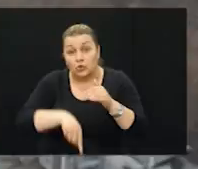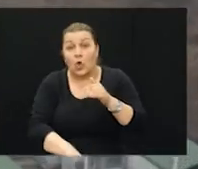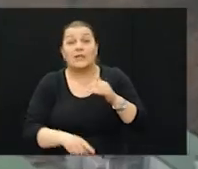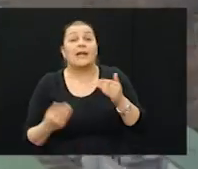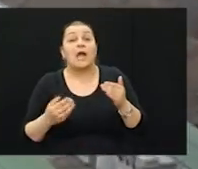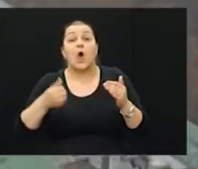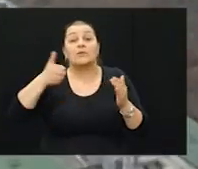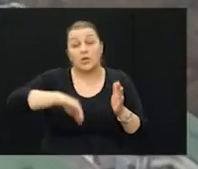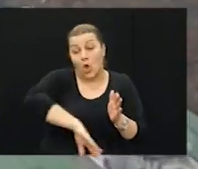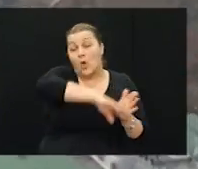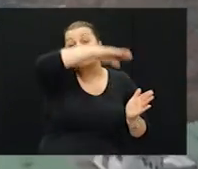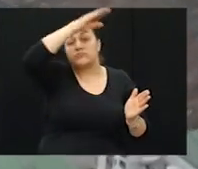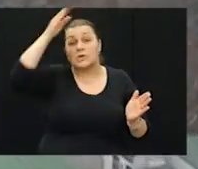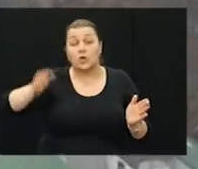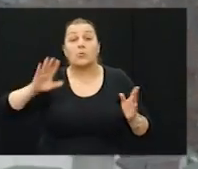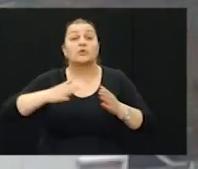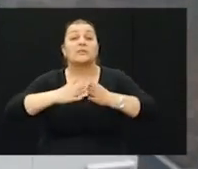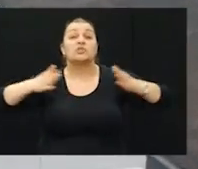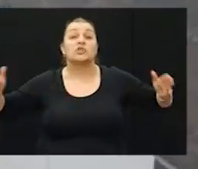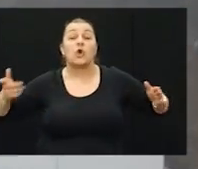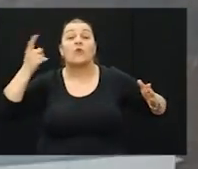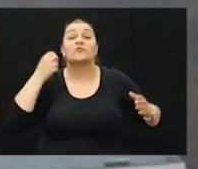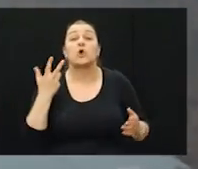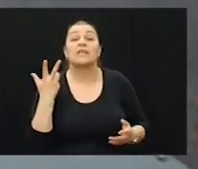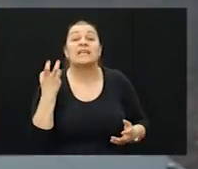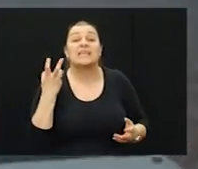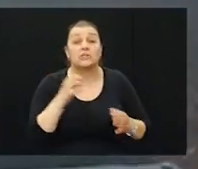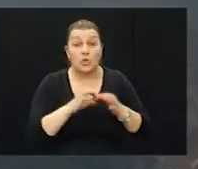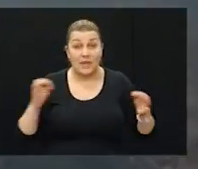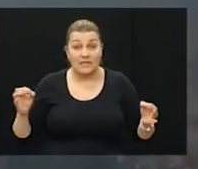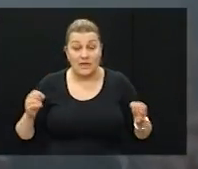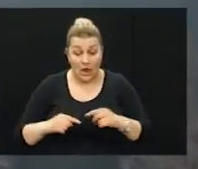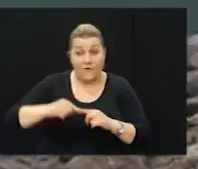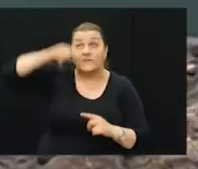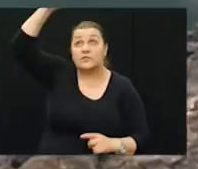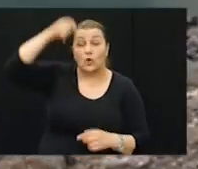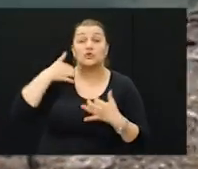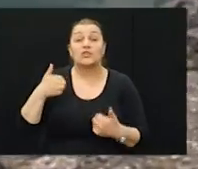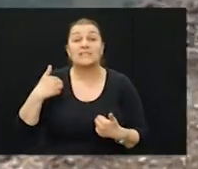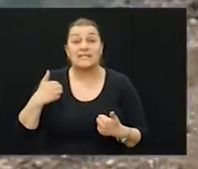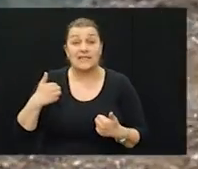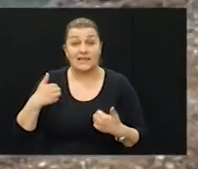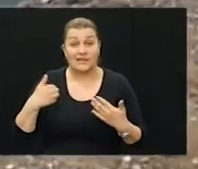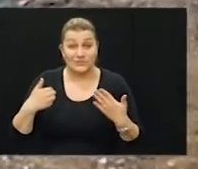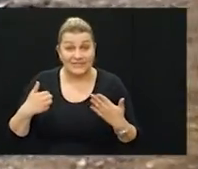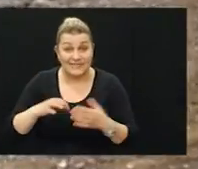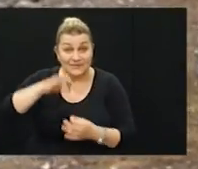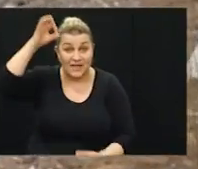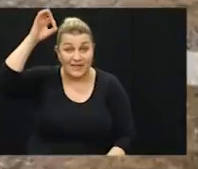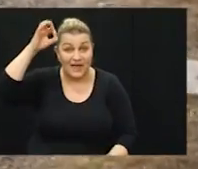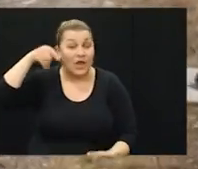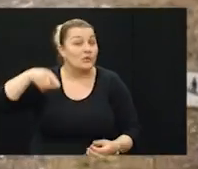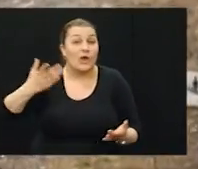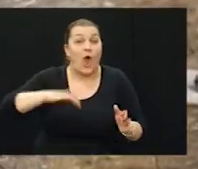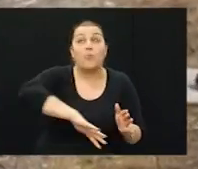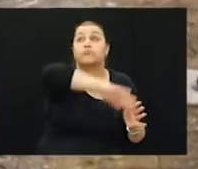brdo jedno koje je široko, može biti više od 300 metara, koje je visoko 60 metara. To vam je brdo. I to je brdo je